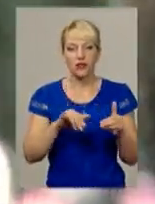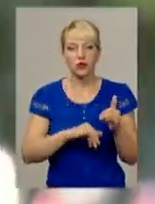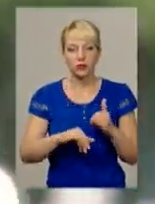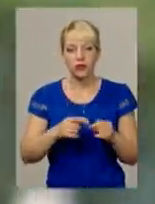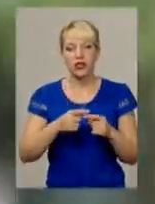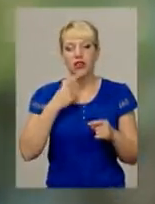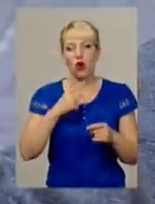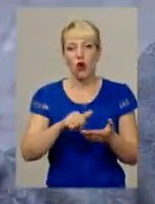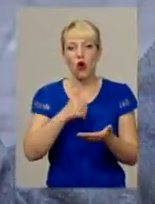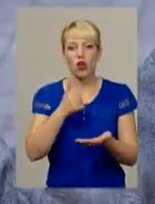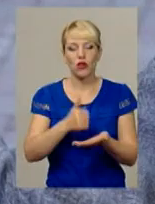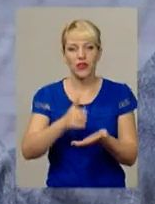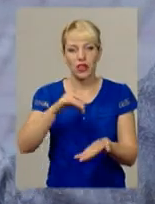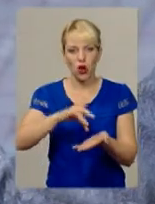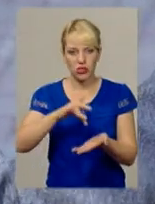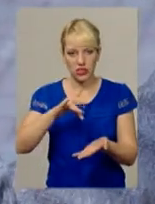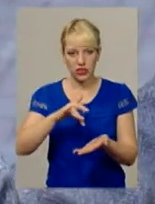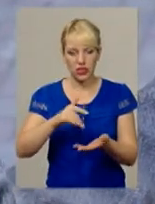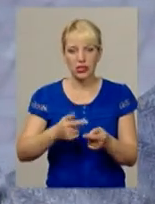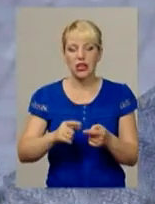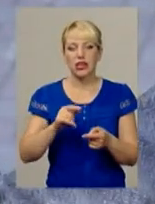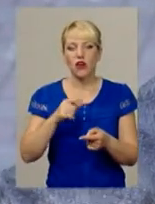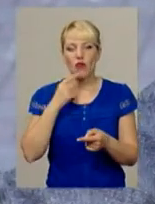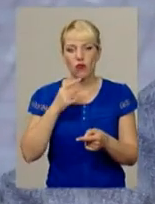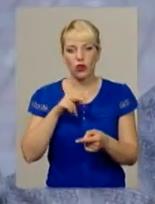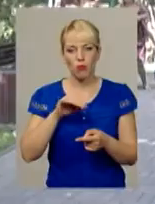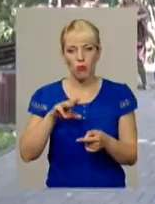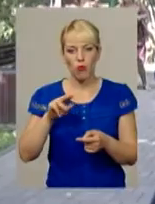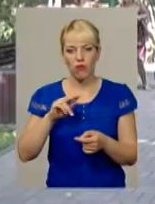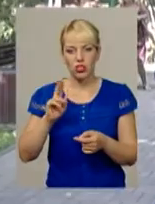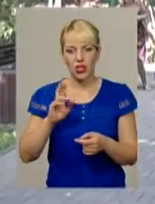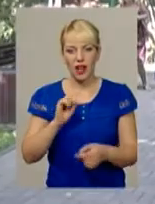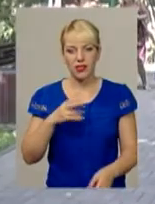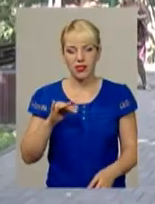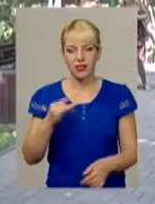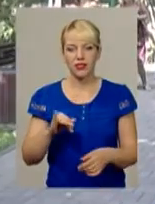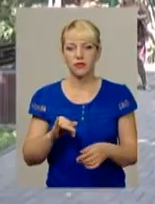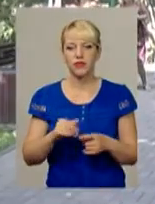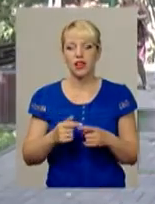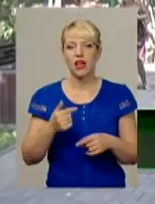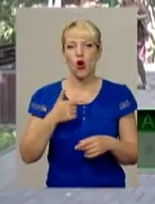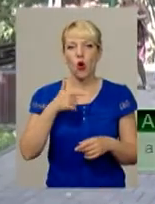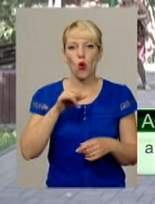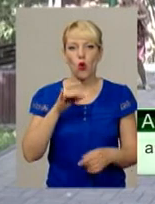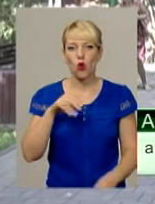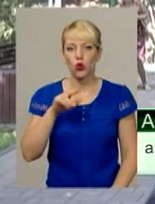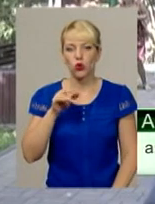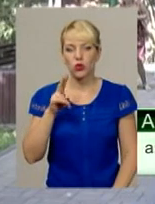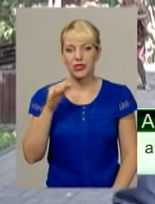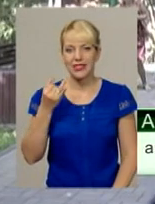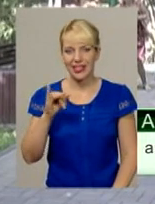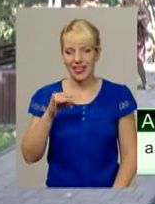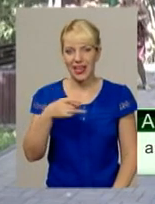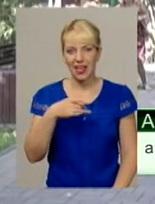країни став головним осередком центробіжних тенденцій, додає Андрій Попович. Мій тато звідси, з городського району, тут у мене